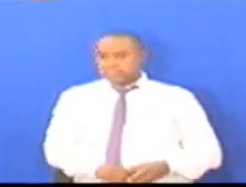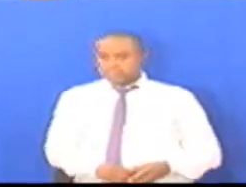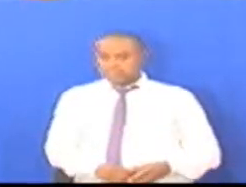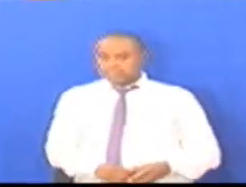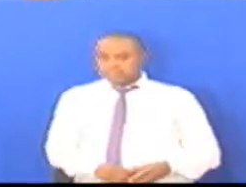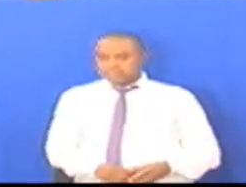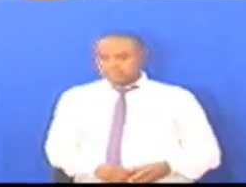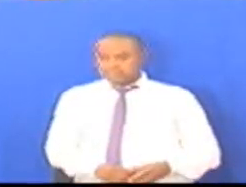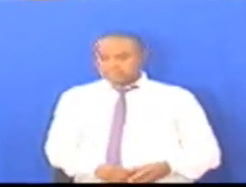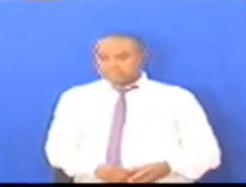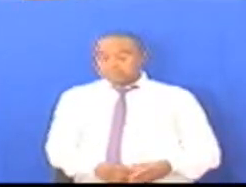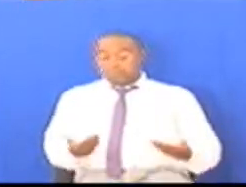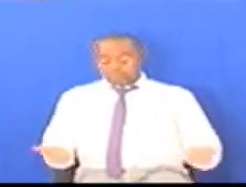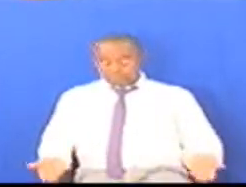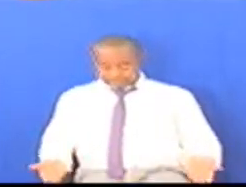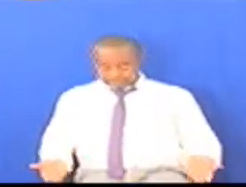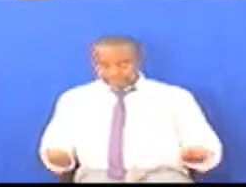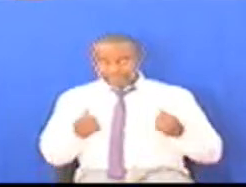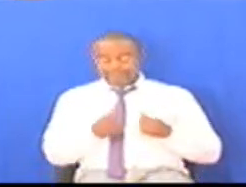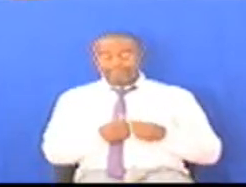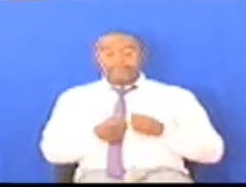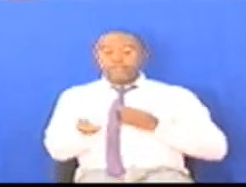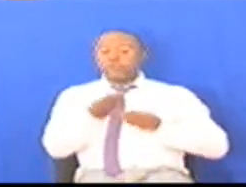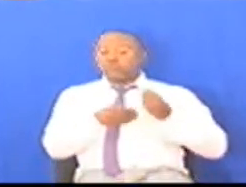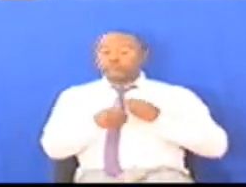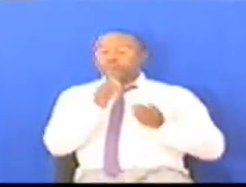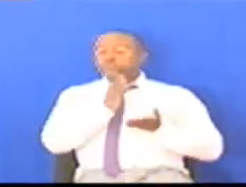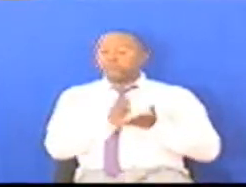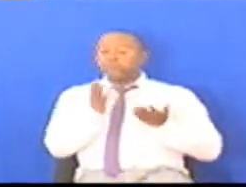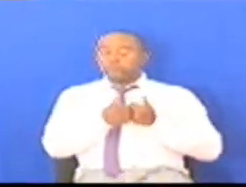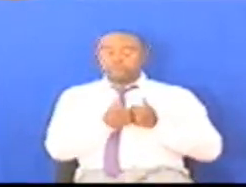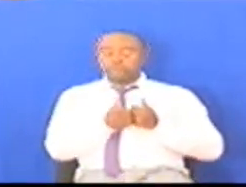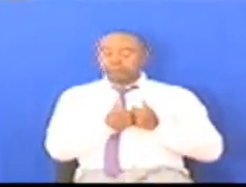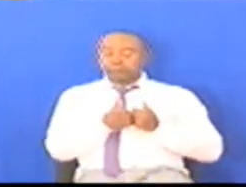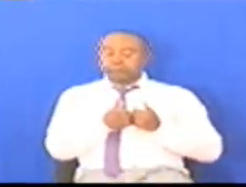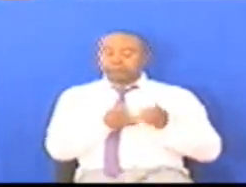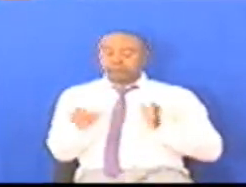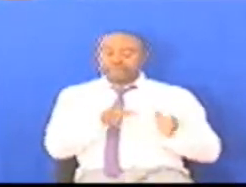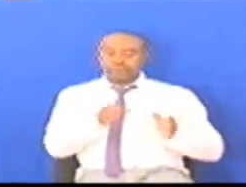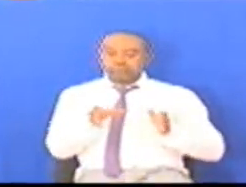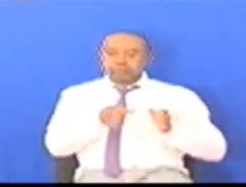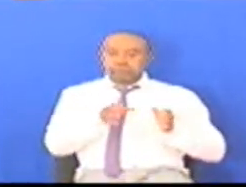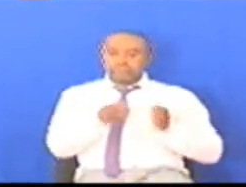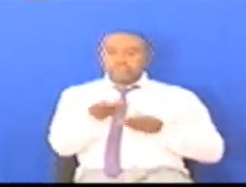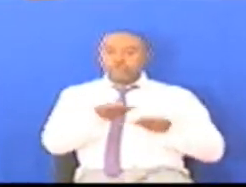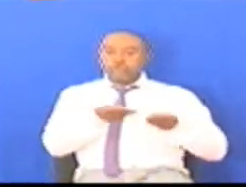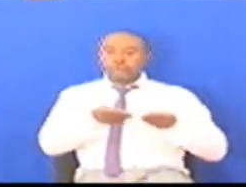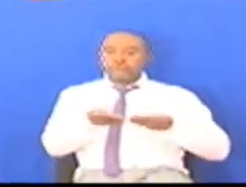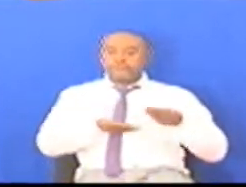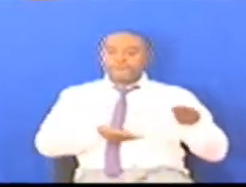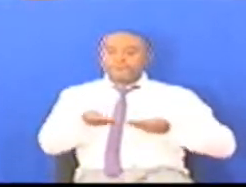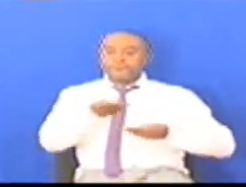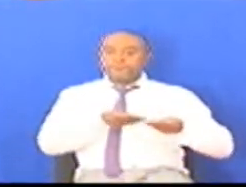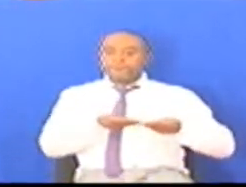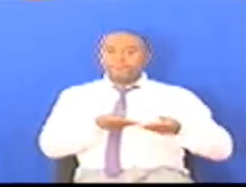Nizahir Kwamba Uchumi Ungeweza Kwasiriwa Mwishimewa Speaker